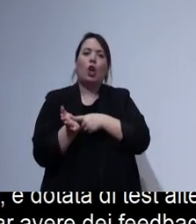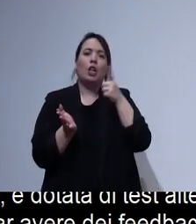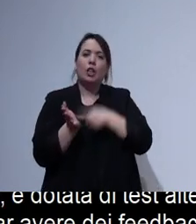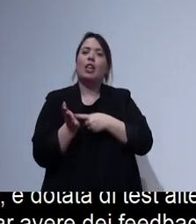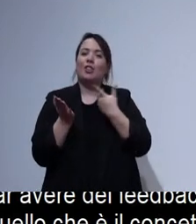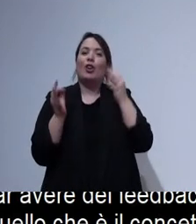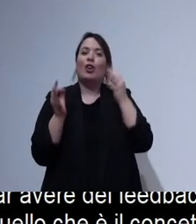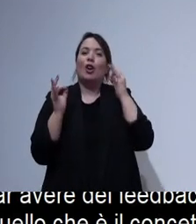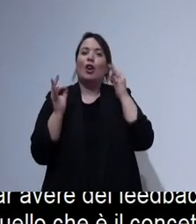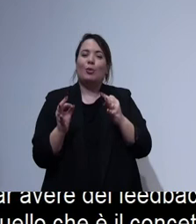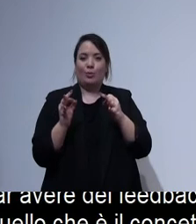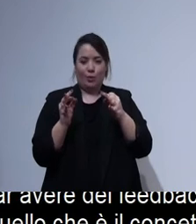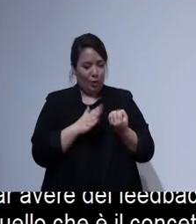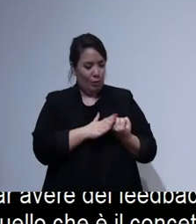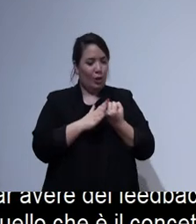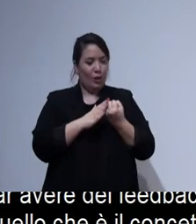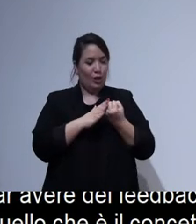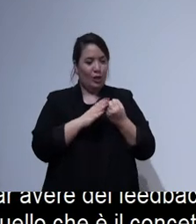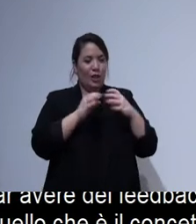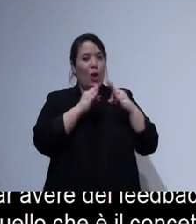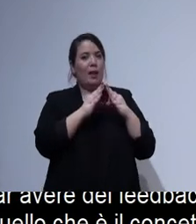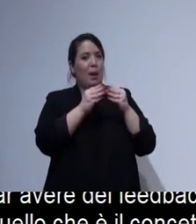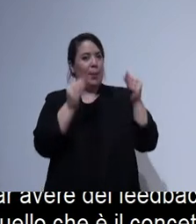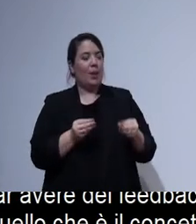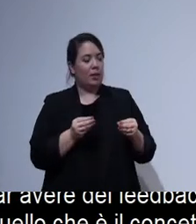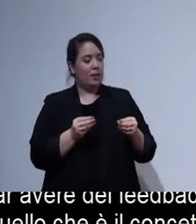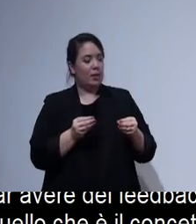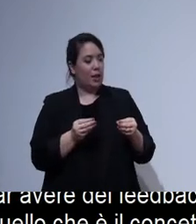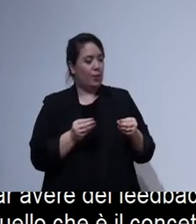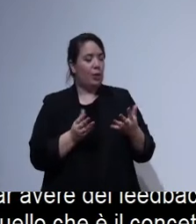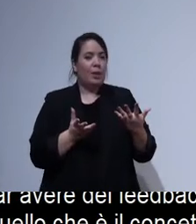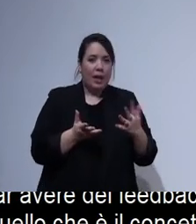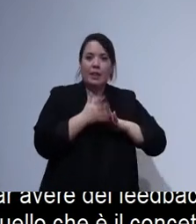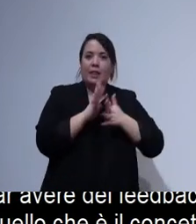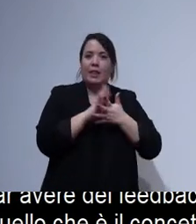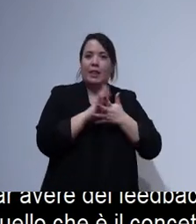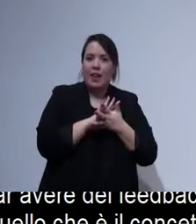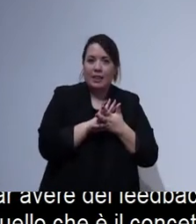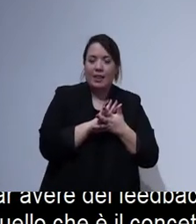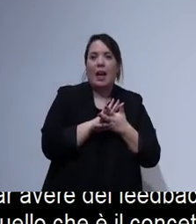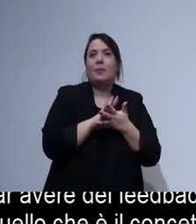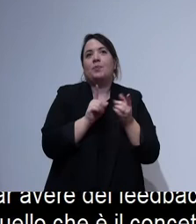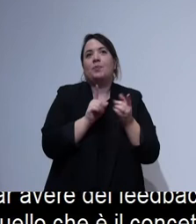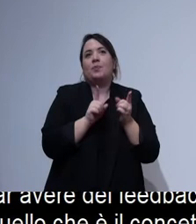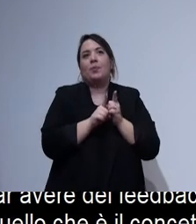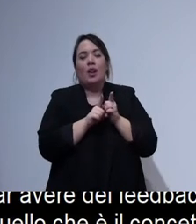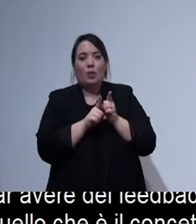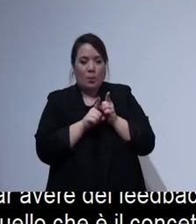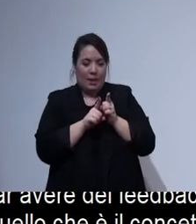supporto di una piattaforma come la loro che fa un'azione anche non solo legata alla mera